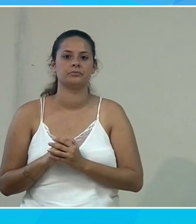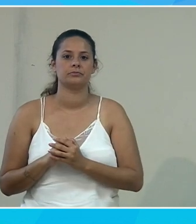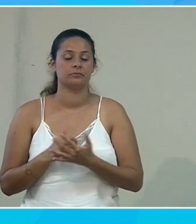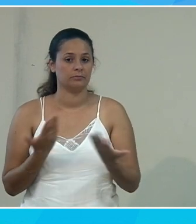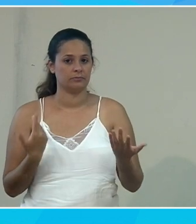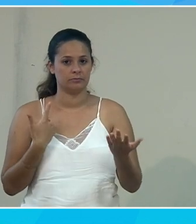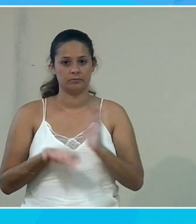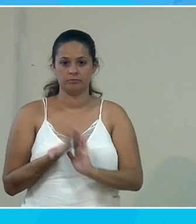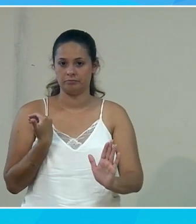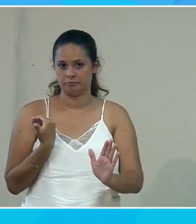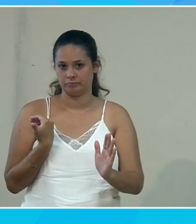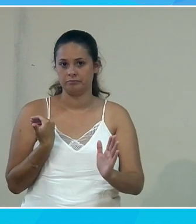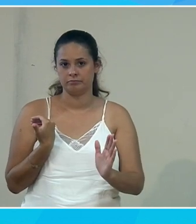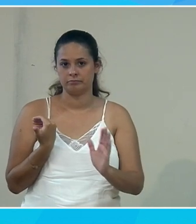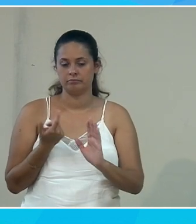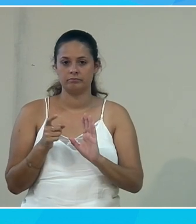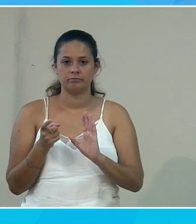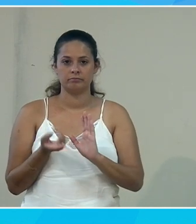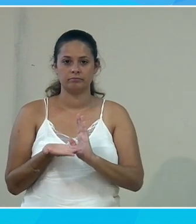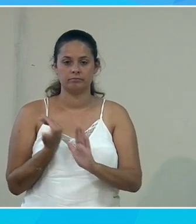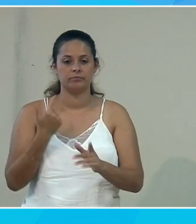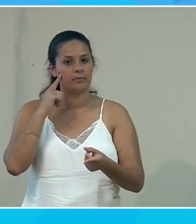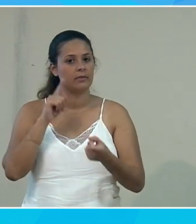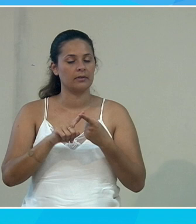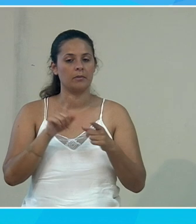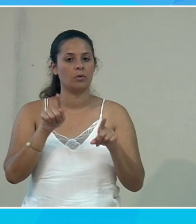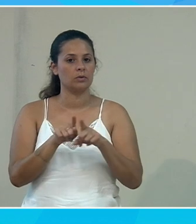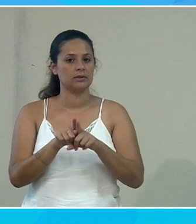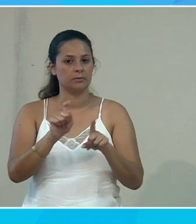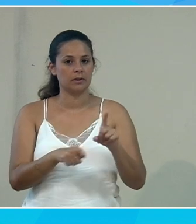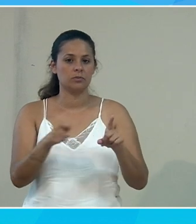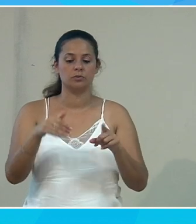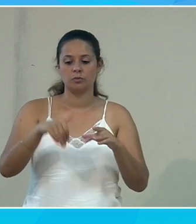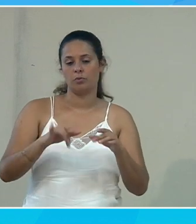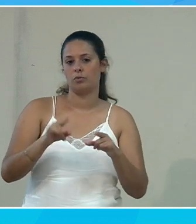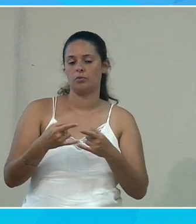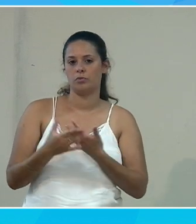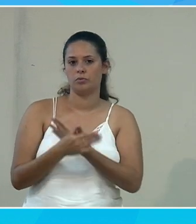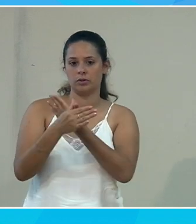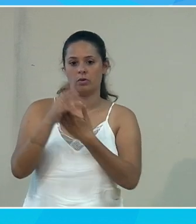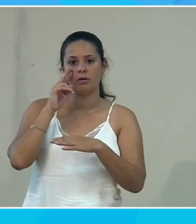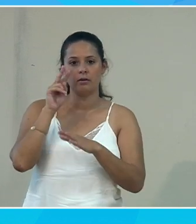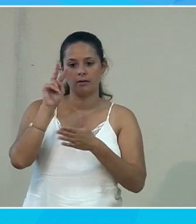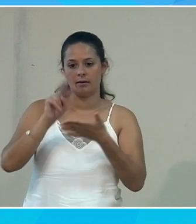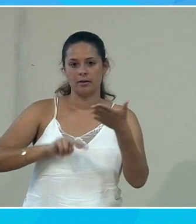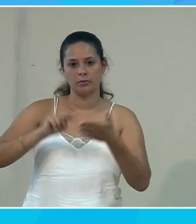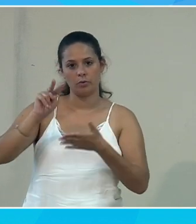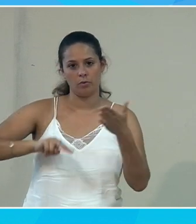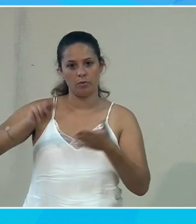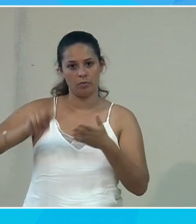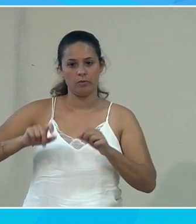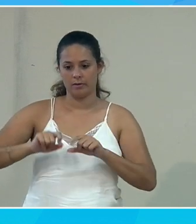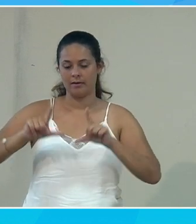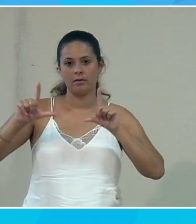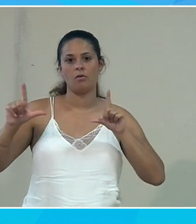Alors, je vais désactiver ce filtre. On a aussi, évidemment, dans Windows un lecteur d'écran. Alors, il existe trois